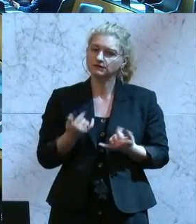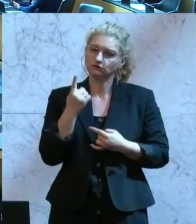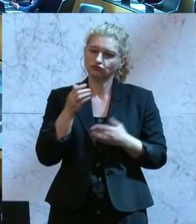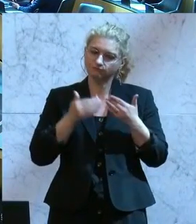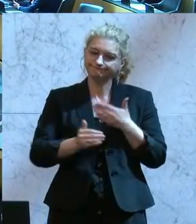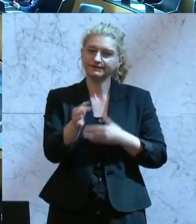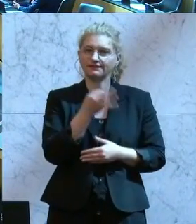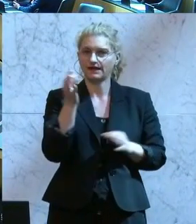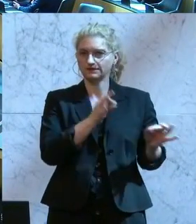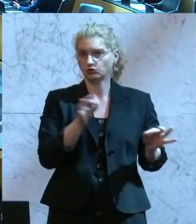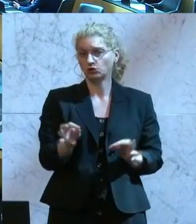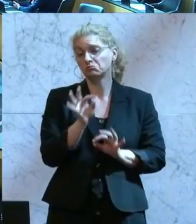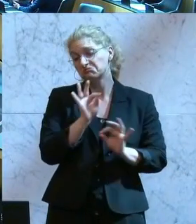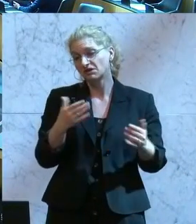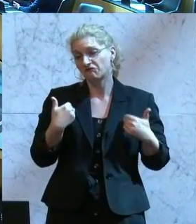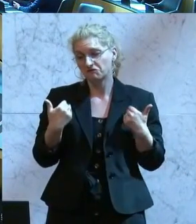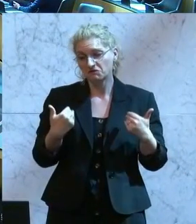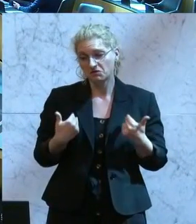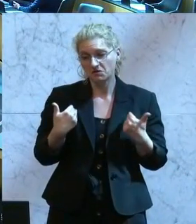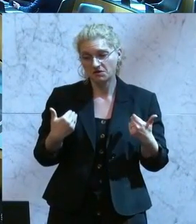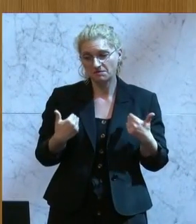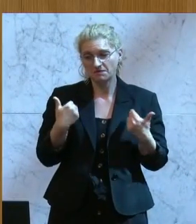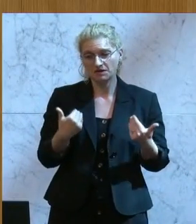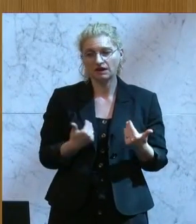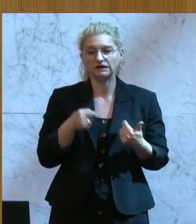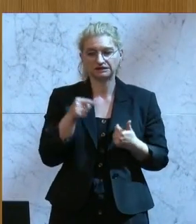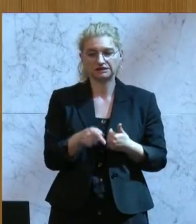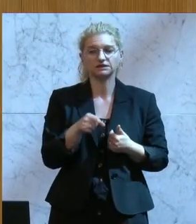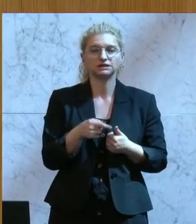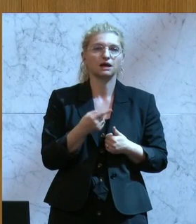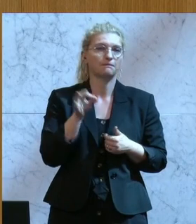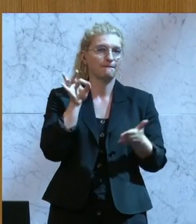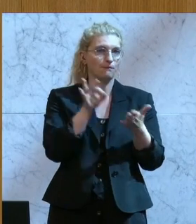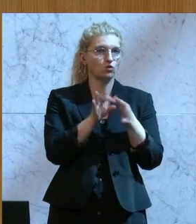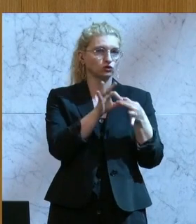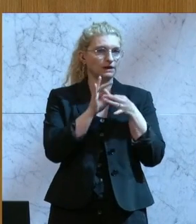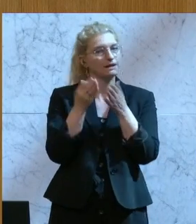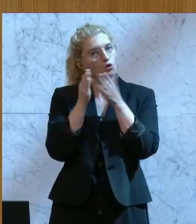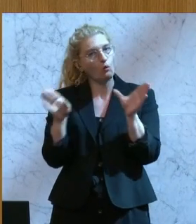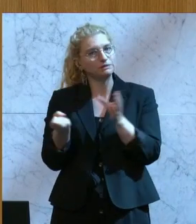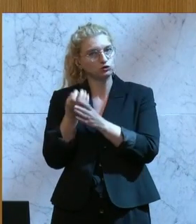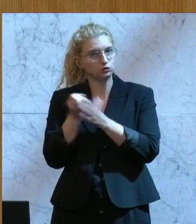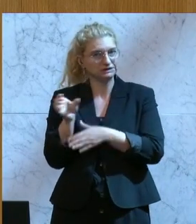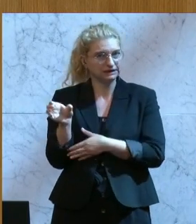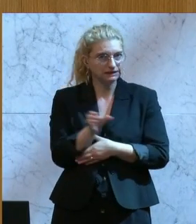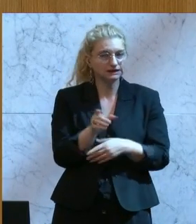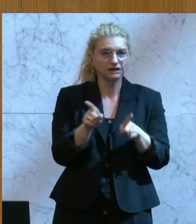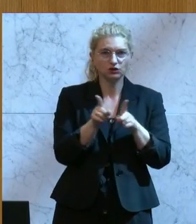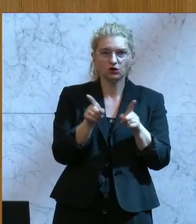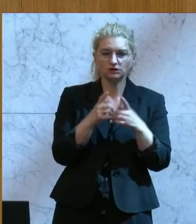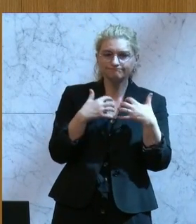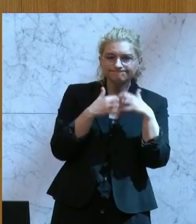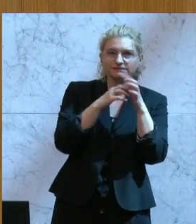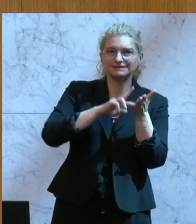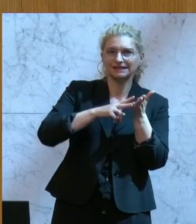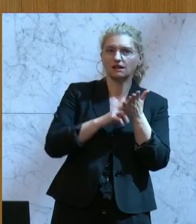einsteigen und es freut mich sehr, dass wir mit dem Tagesordnungspunkt zum Thema Open-Source-Einsatz und vor allem Schaffung von